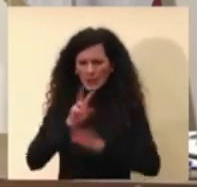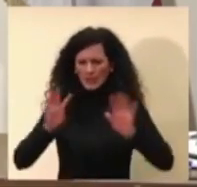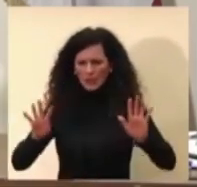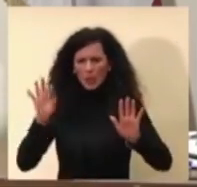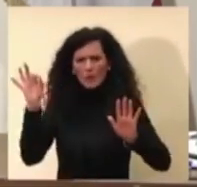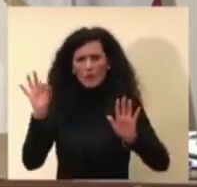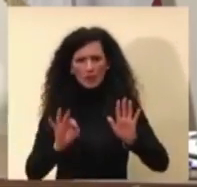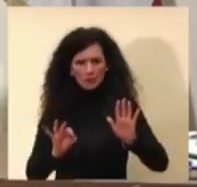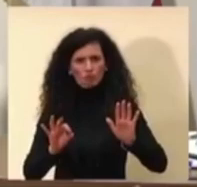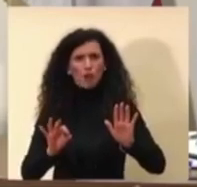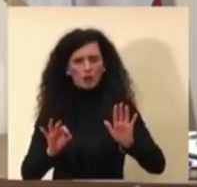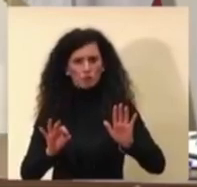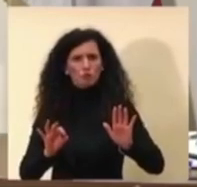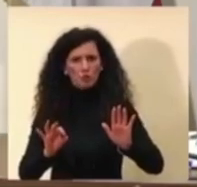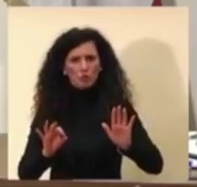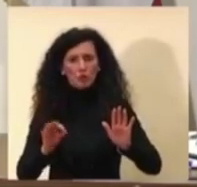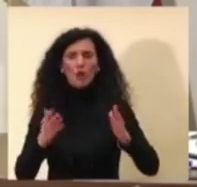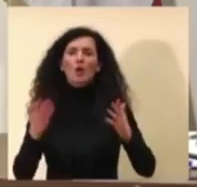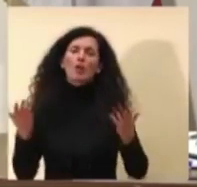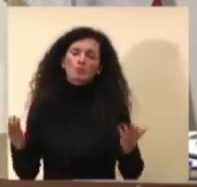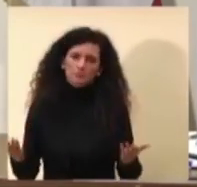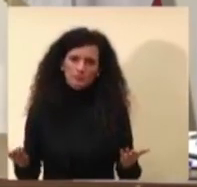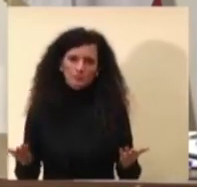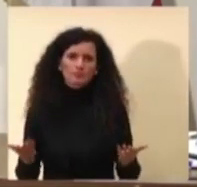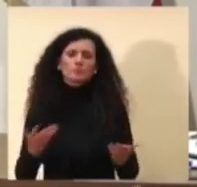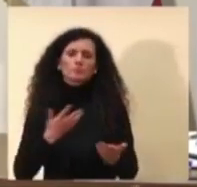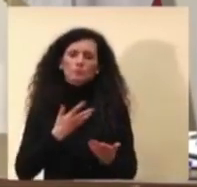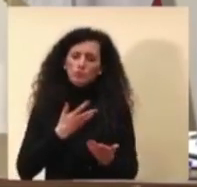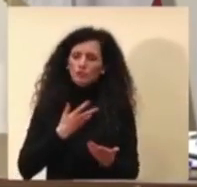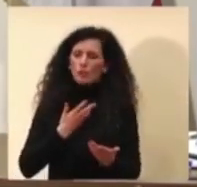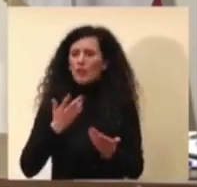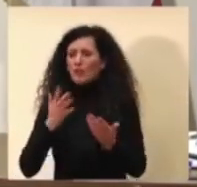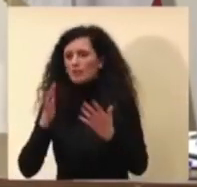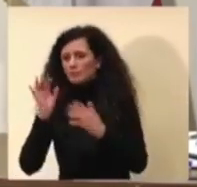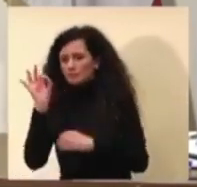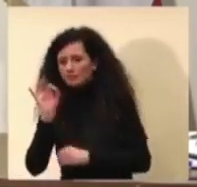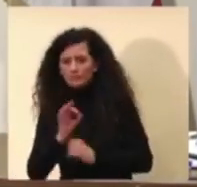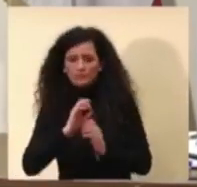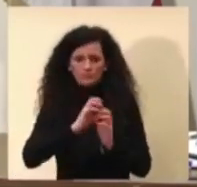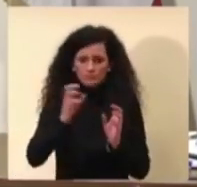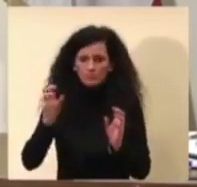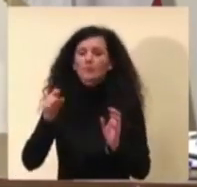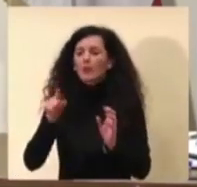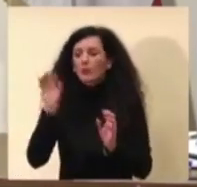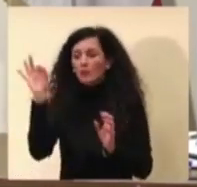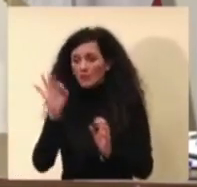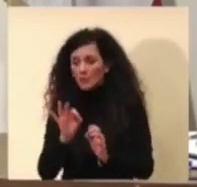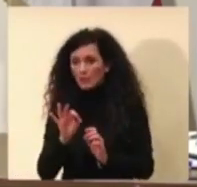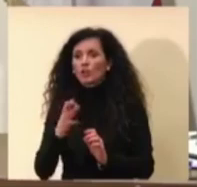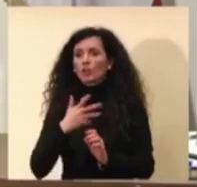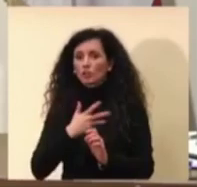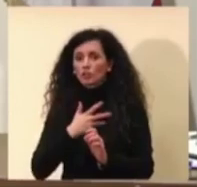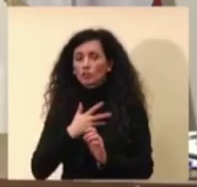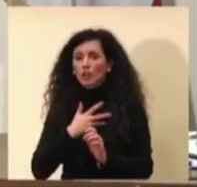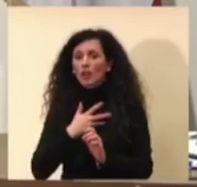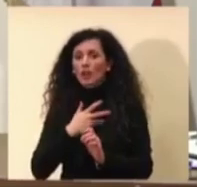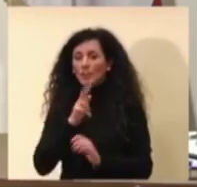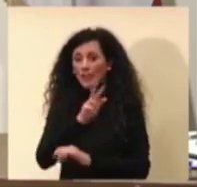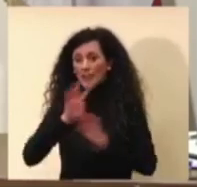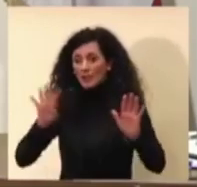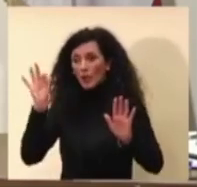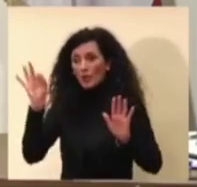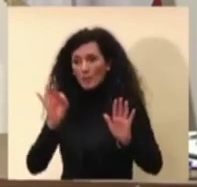più 39% dopo ci saranno i limiti di confidenza che vanno da 20 acqua la per cento più trasmissibili rispetto agli altri